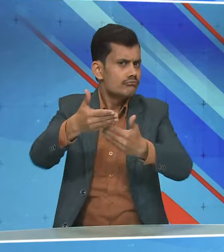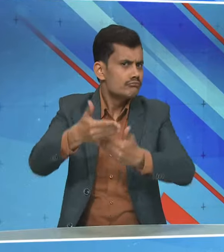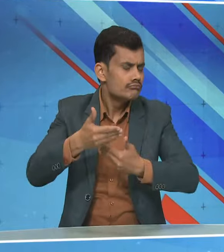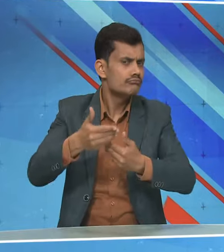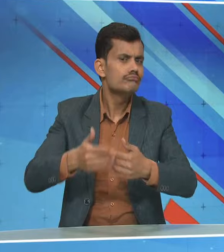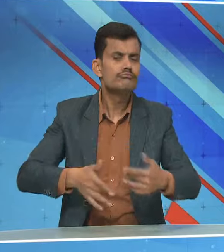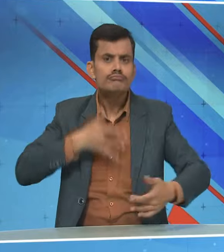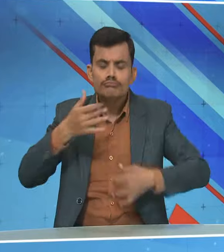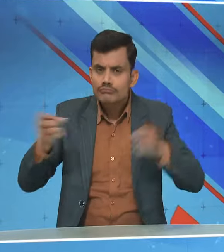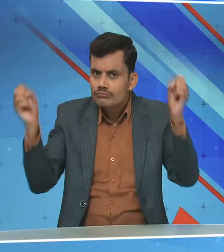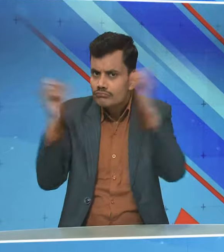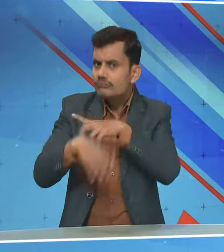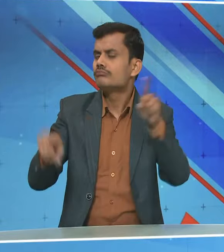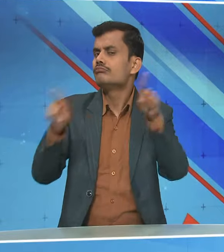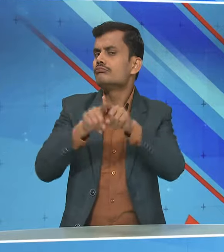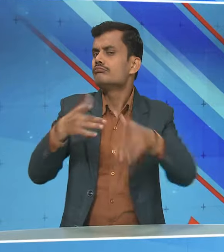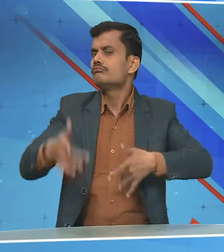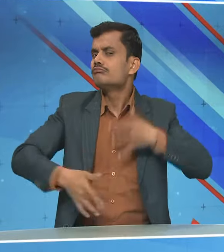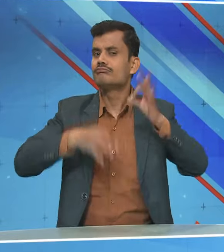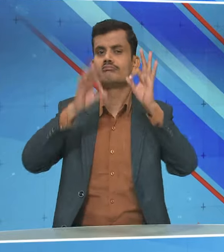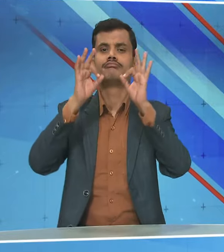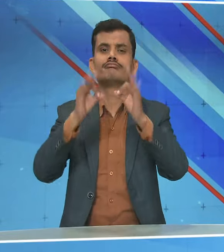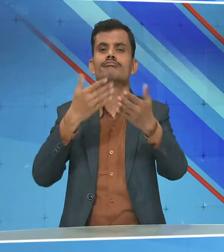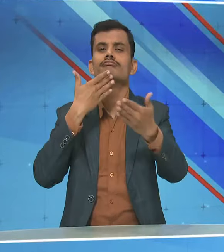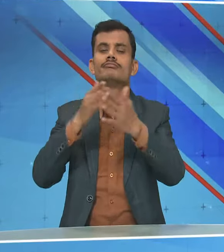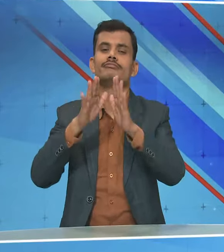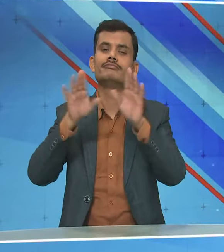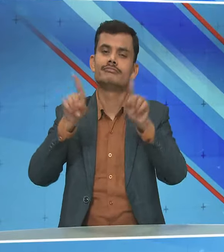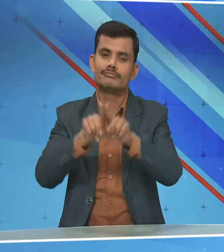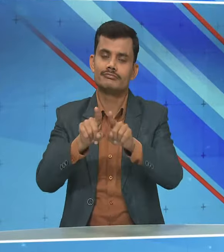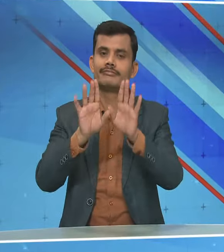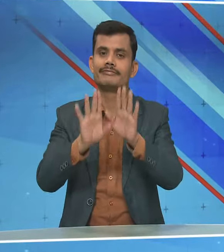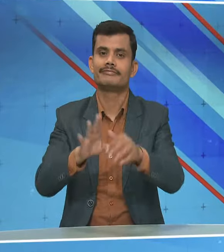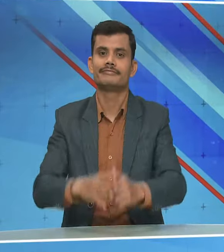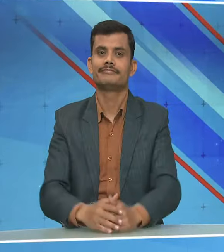देख कर काफी आश्यर चकित और धन्य महसूस कर रहे हैं